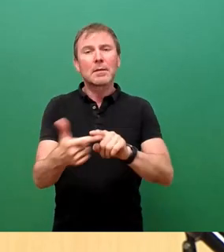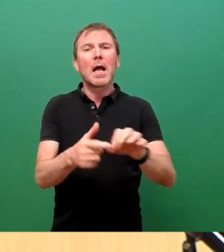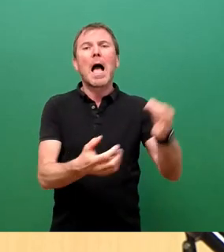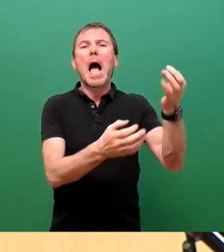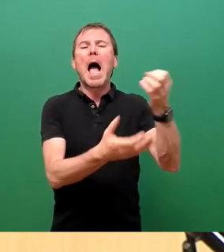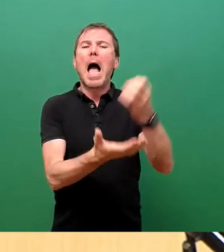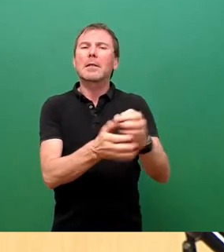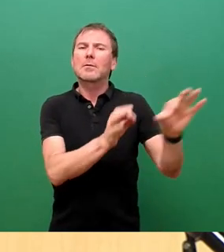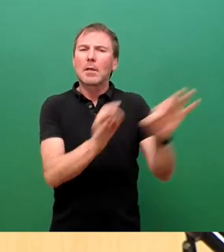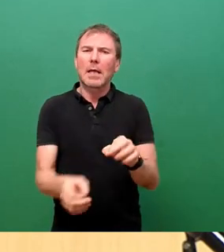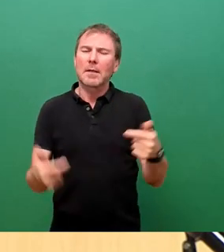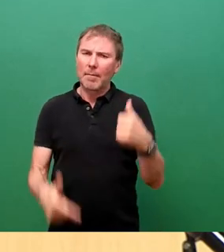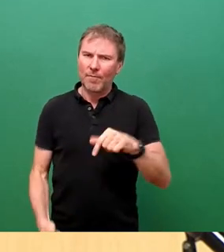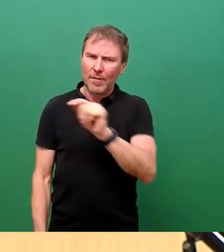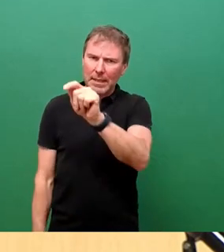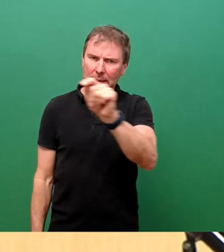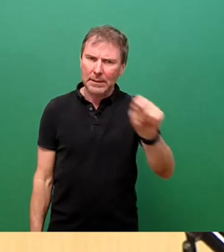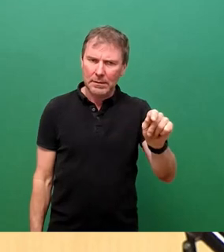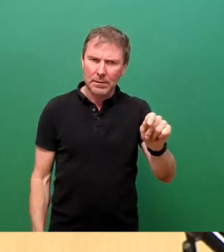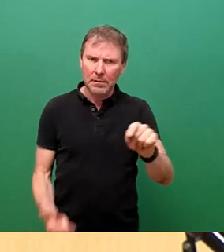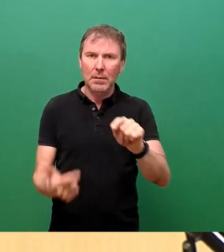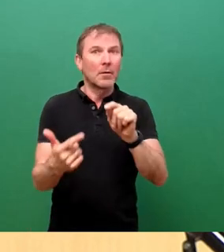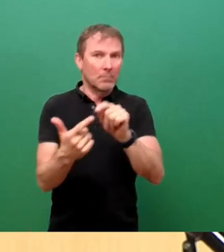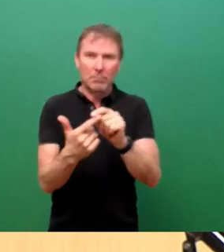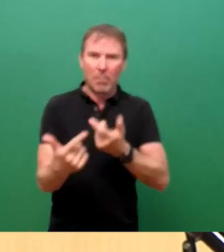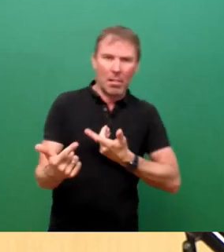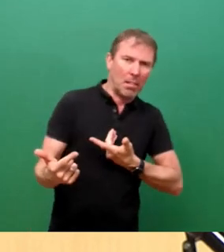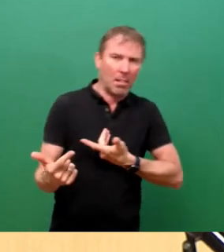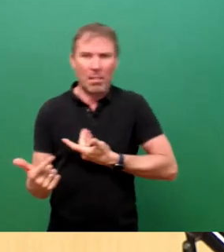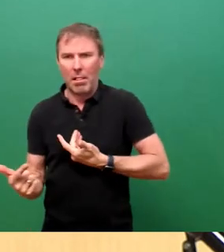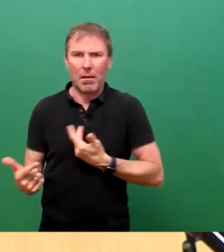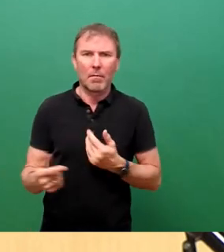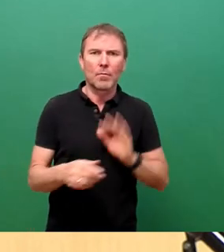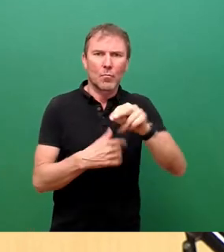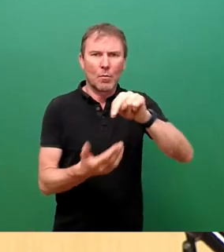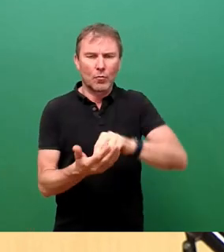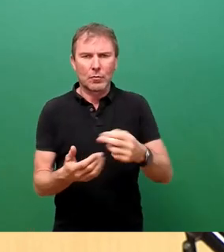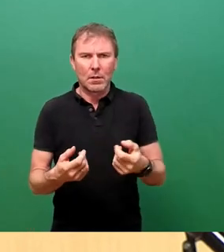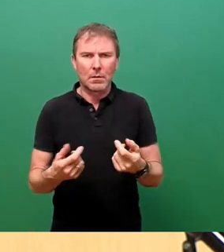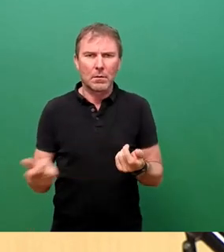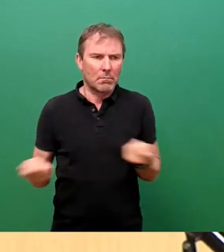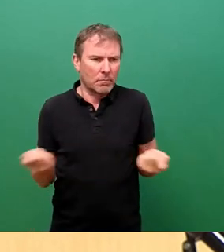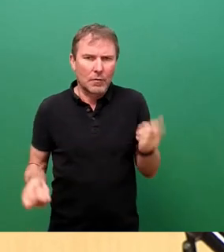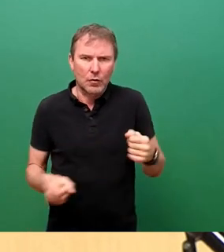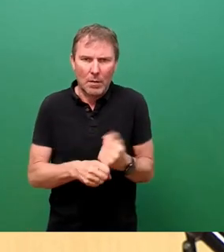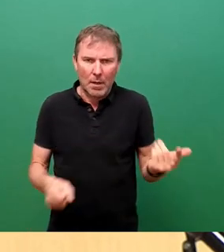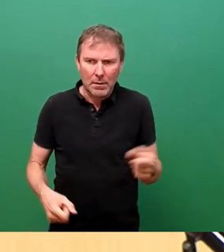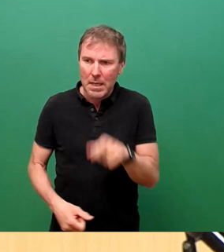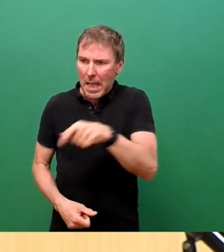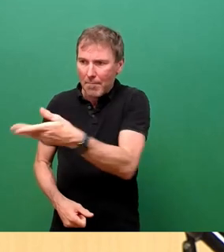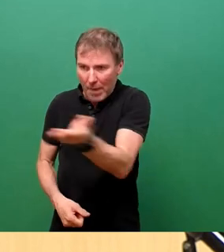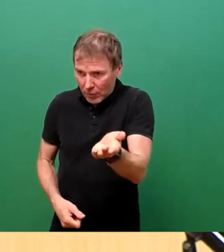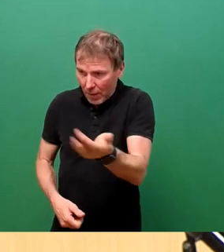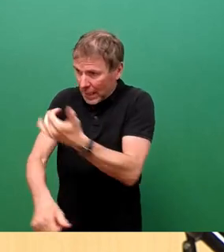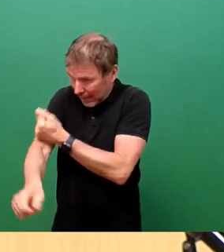Pflegediensten ebenfalls eine Zerreißprobe, Sondergleichen zu bestehen momentan. Sie müssen ihr Personal, ob geimpft oder nicht,